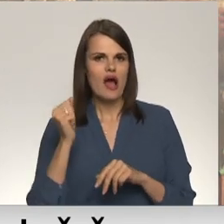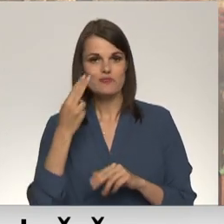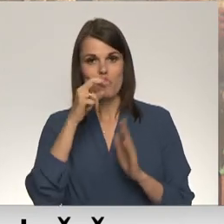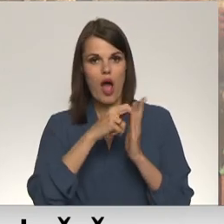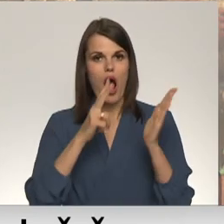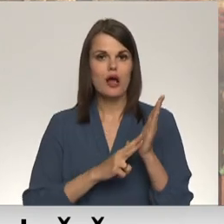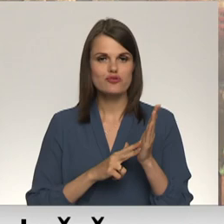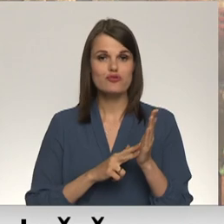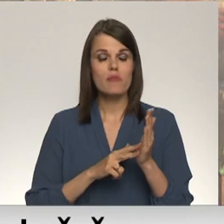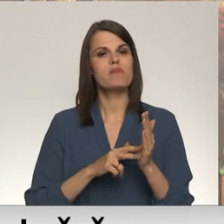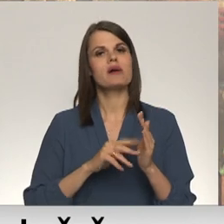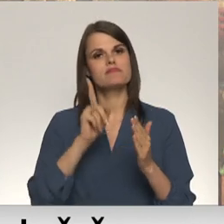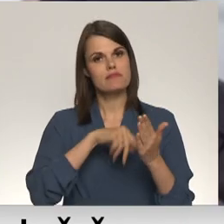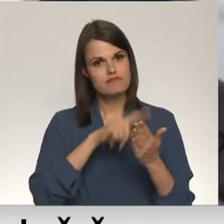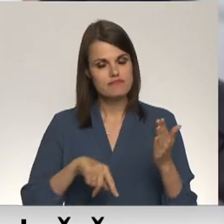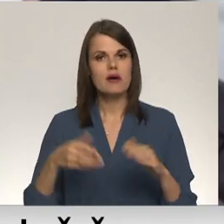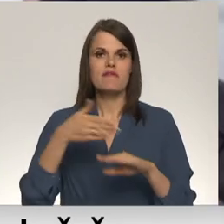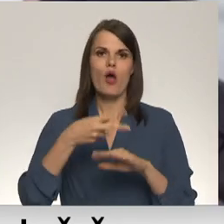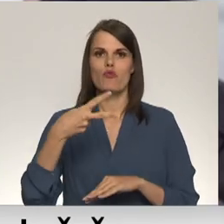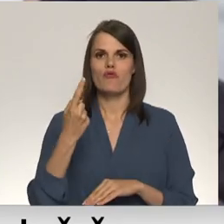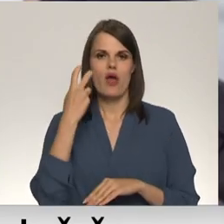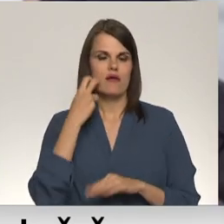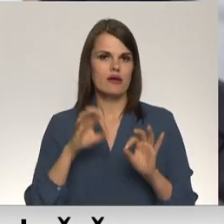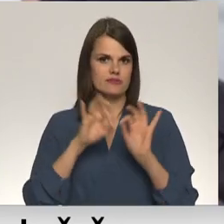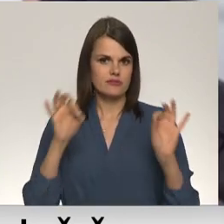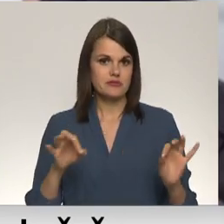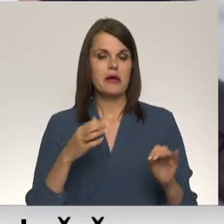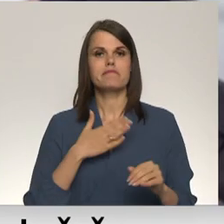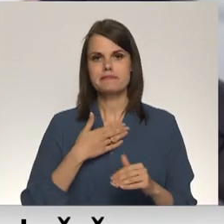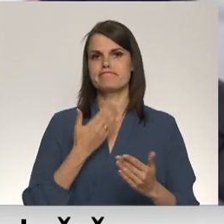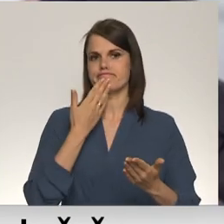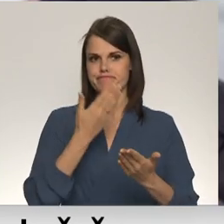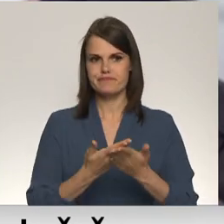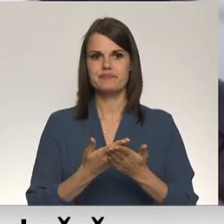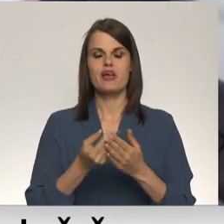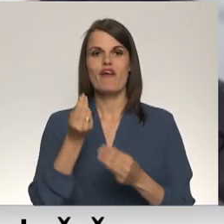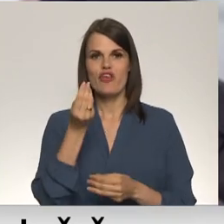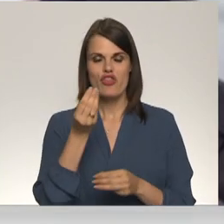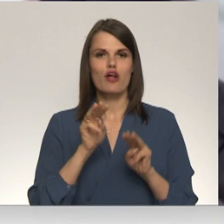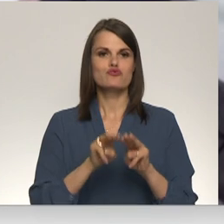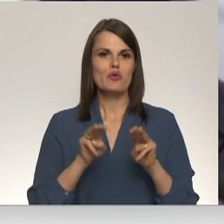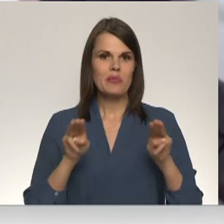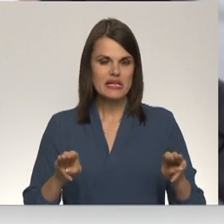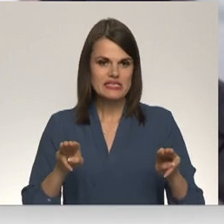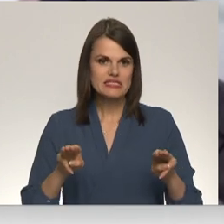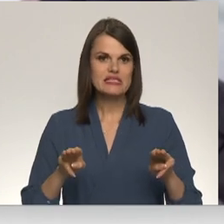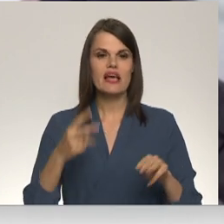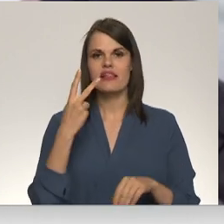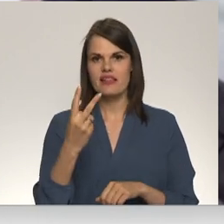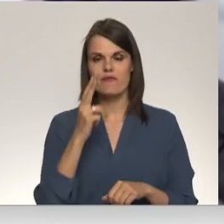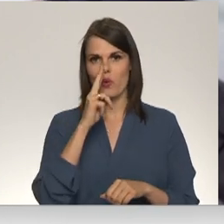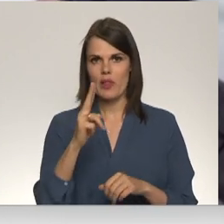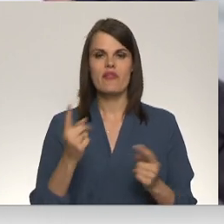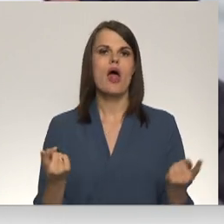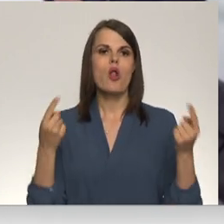18 līdz 21 gadam. Man ir sekojoši kolēģi priešlikums. Finanšu ministri divnedeļu